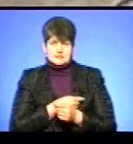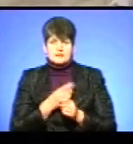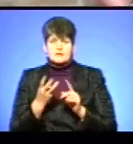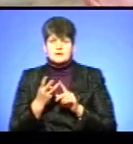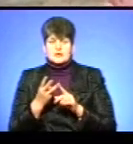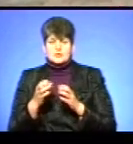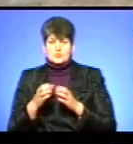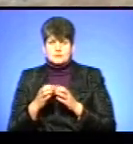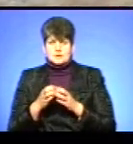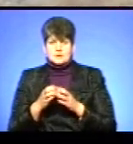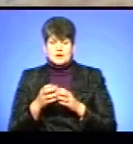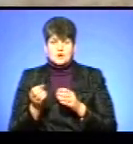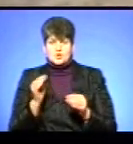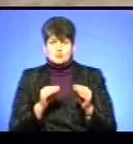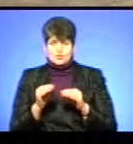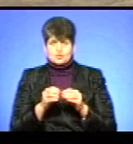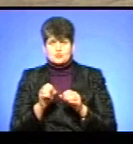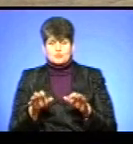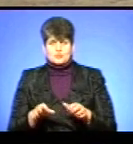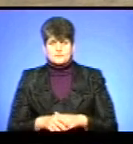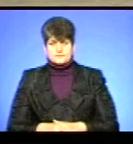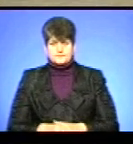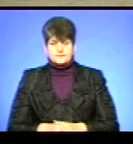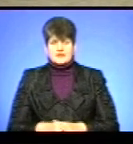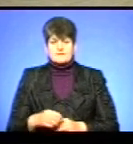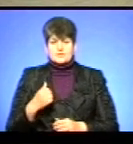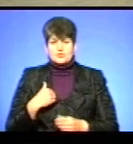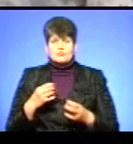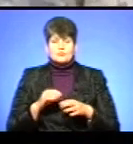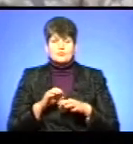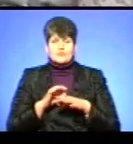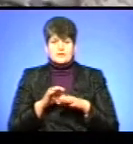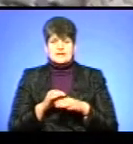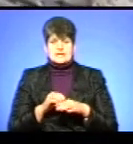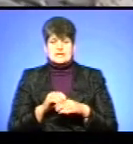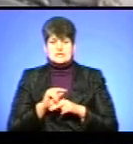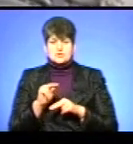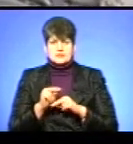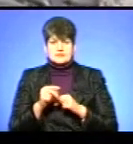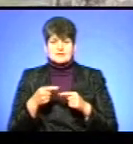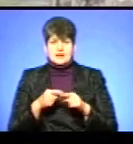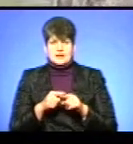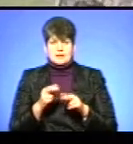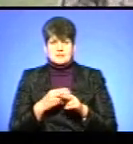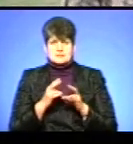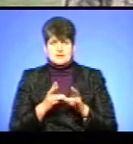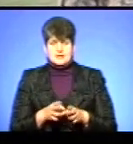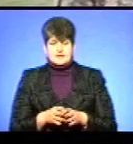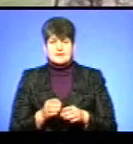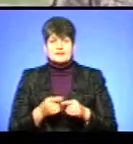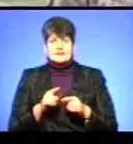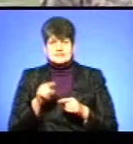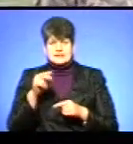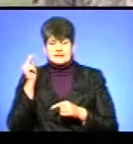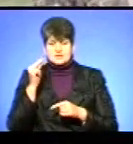третя група на розборку-зборку, кроком рушу. Військовим проводять інструктаж з техніки безпеки. На цій